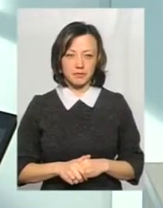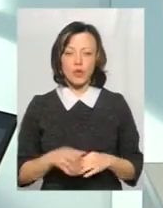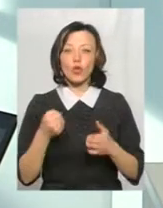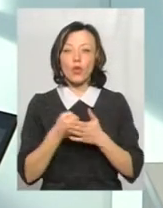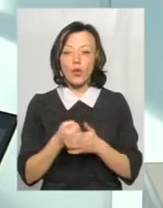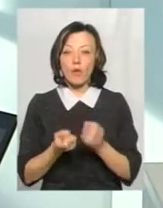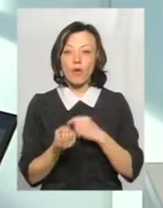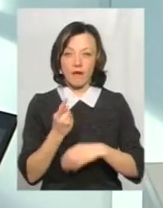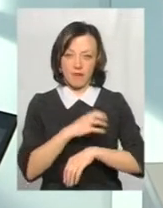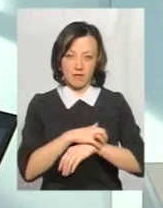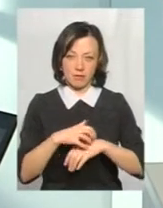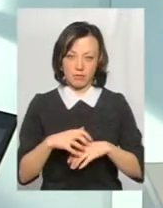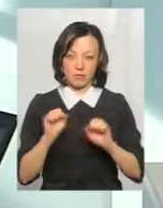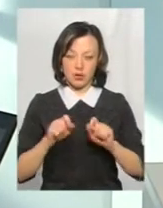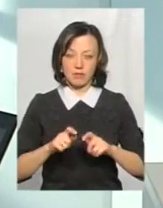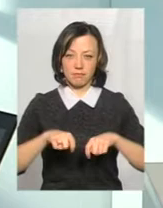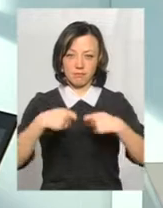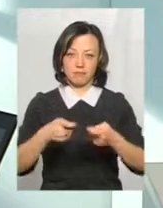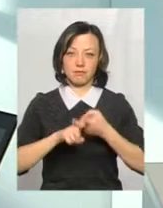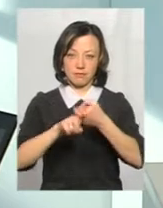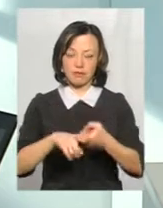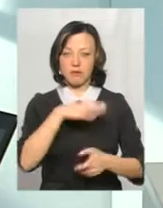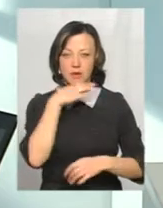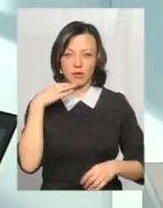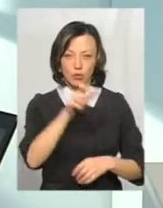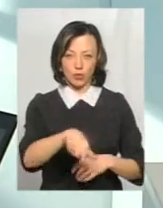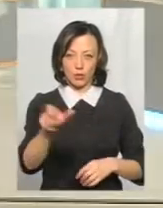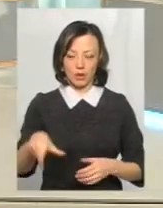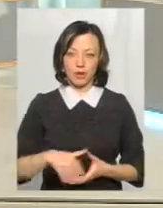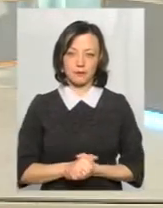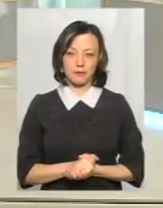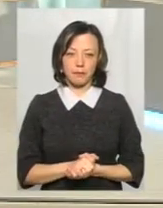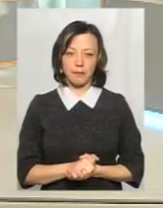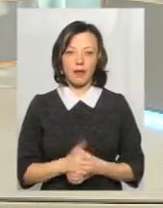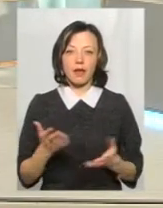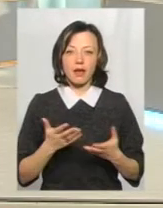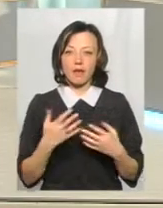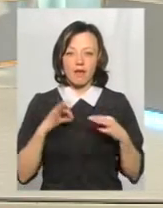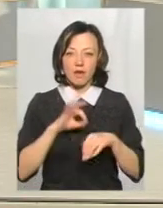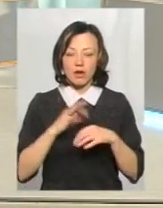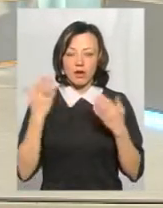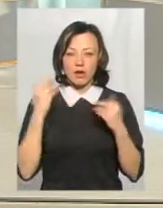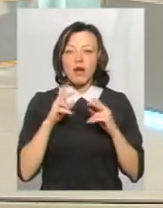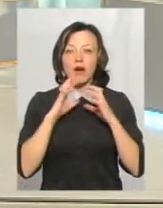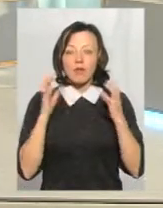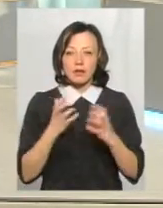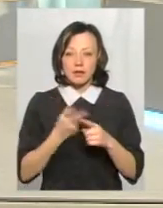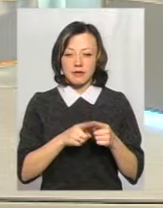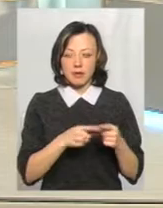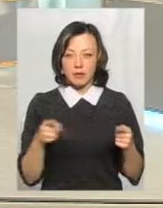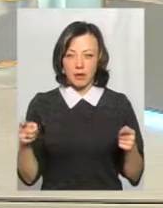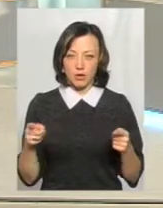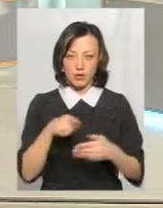висипань. Він може заразити дуже багатьох людей, які не хворіли раніше. Як вберегтися в цей момент?